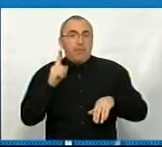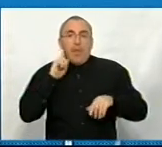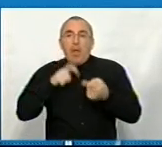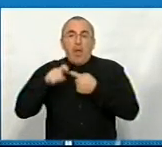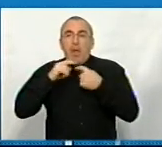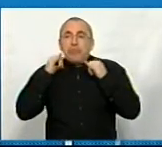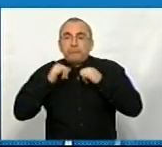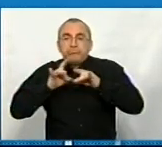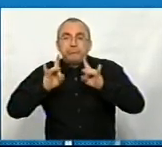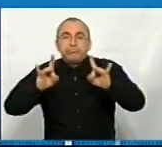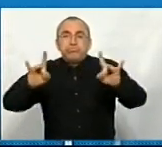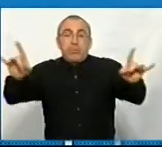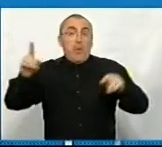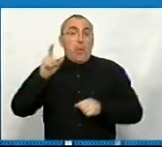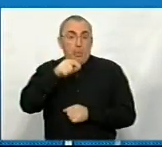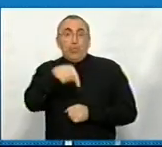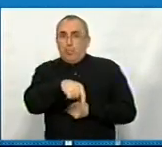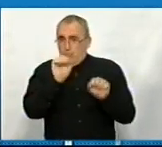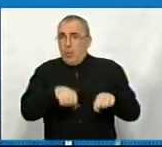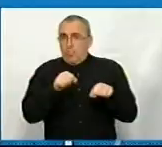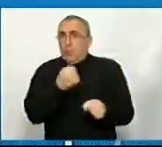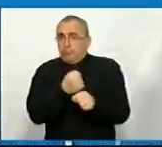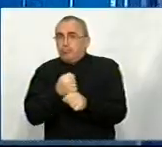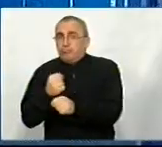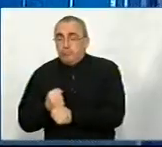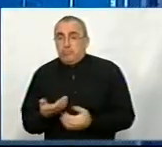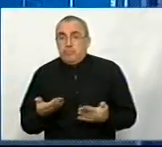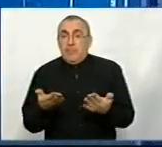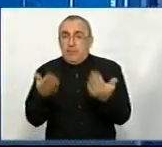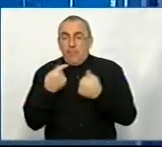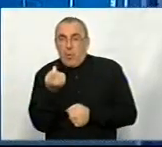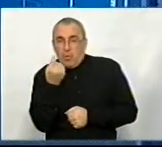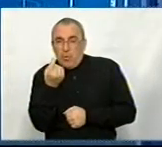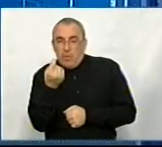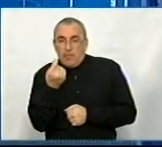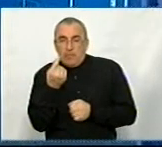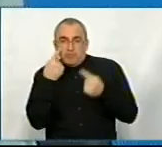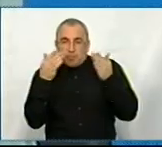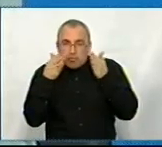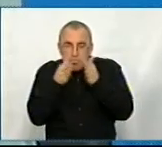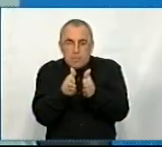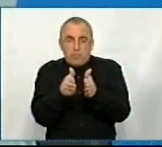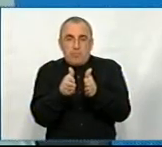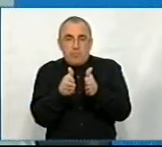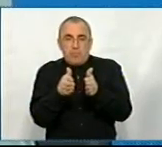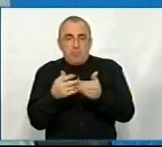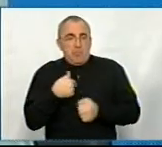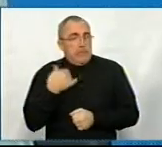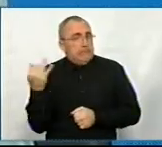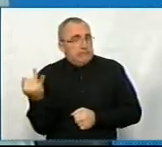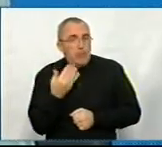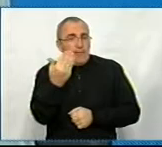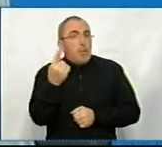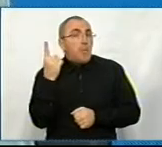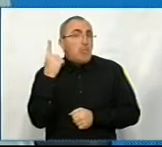радіо, воно піде і люди побачать, що тут можна щось робити. Давайте трошечки абстрагуємося. Мені було б цікаво